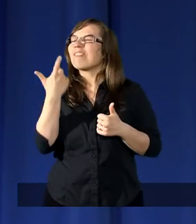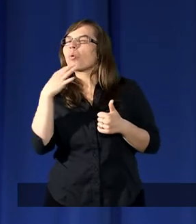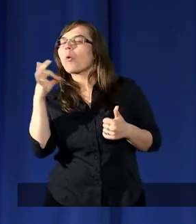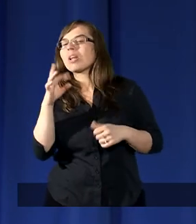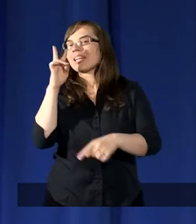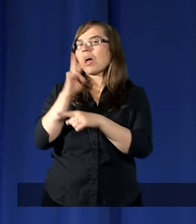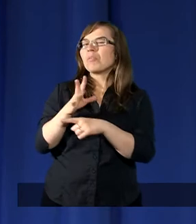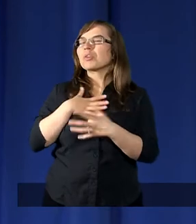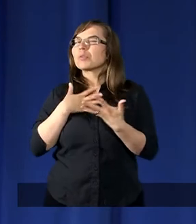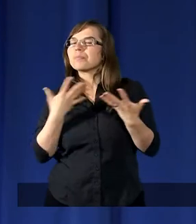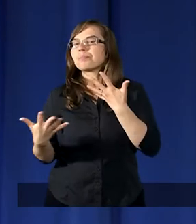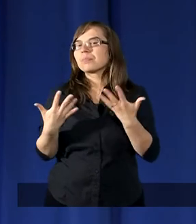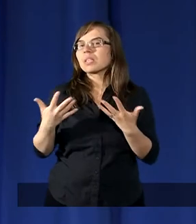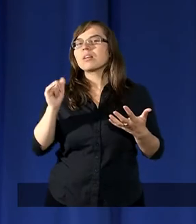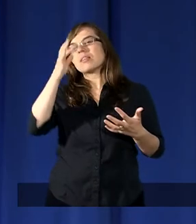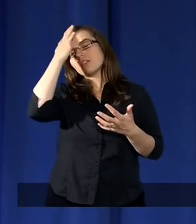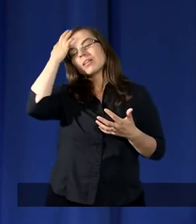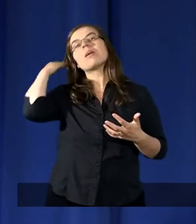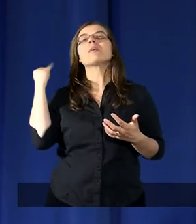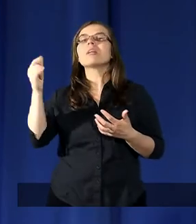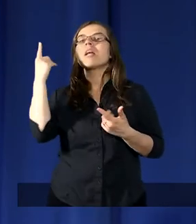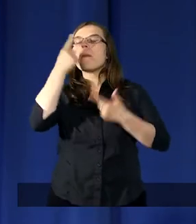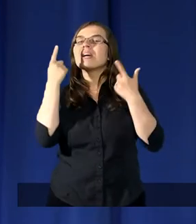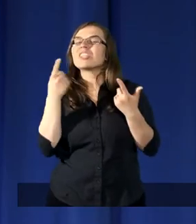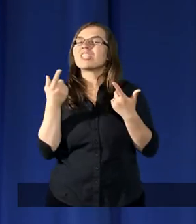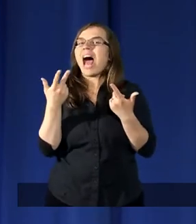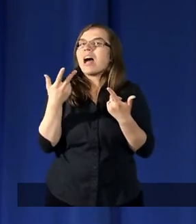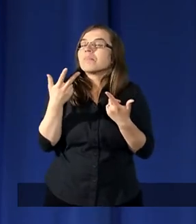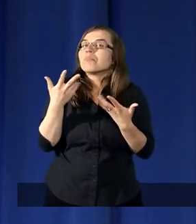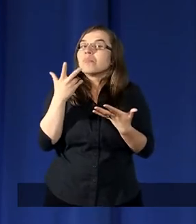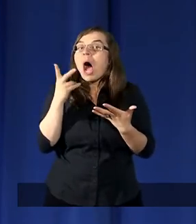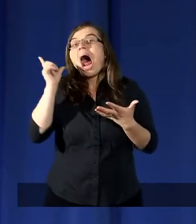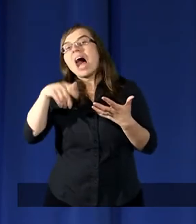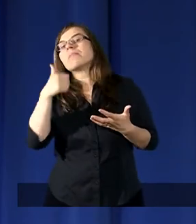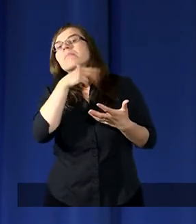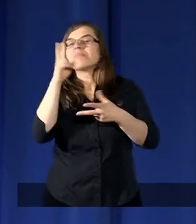lat wcześniej to uważał, że on jest zdolny i poszedł.